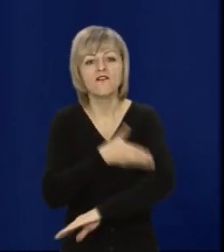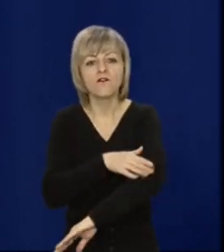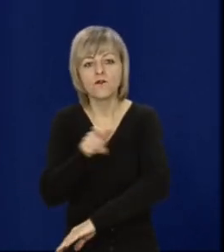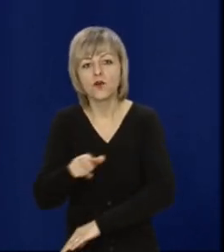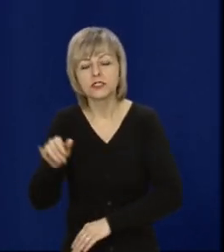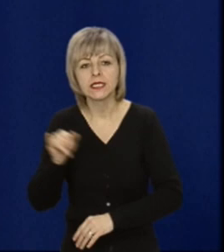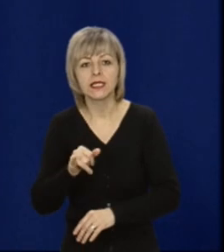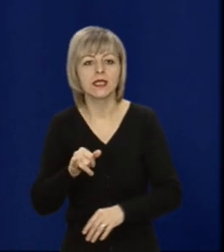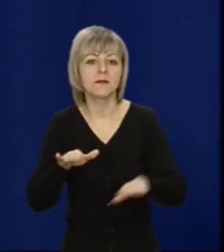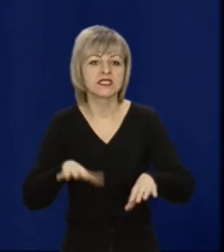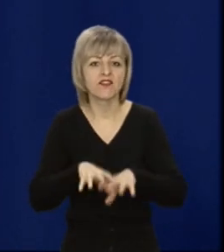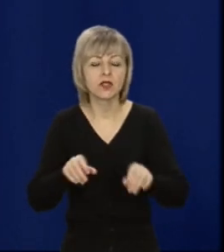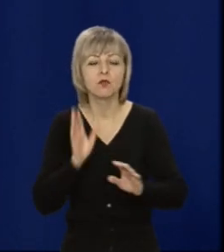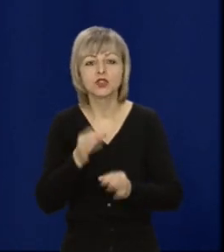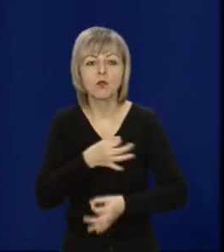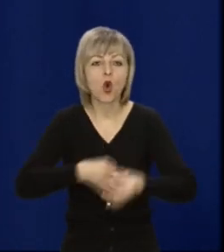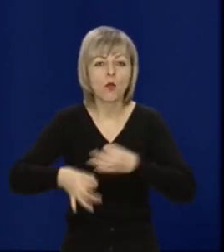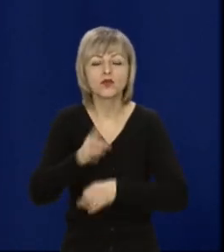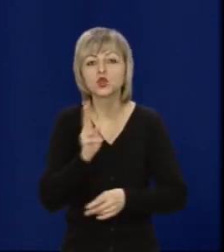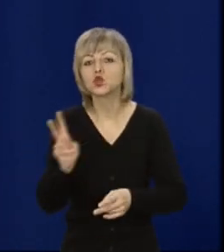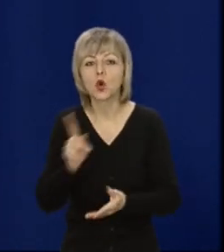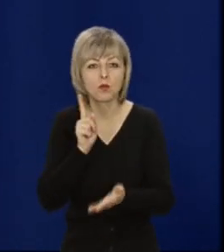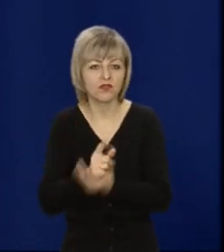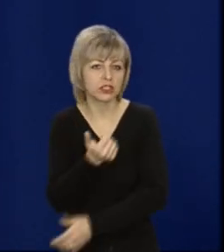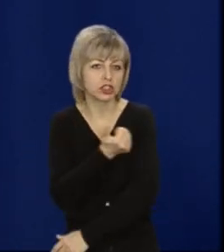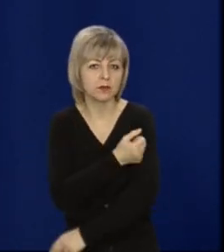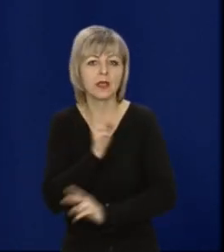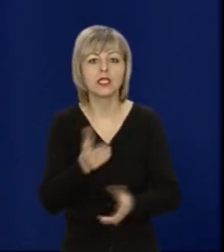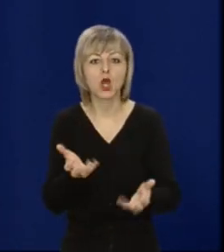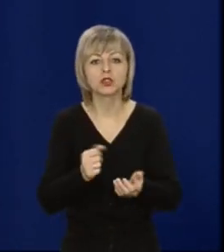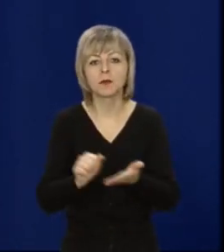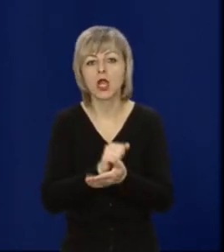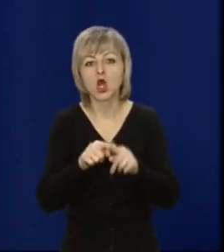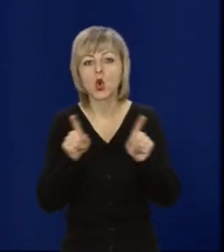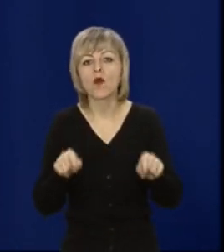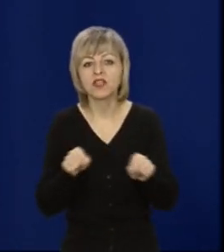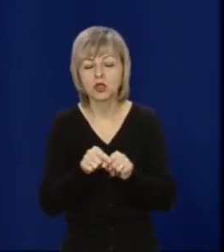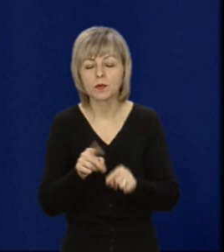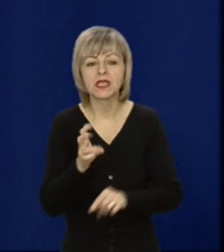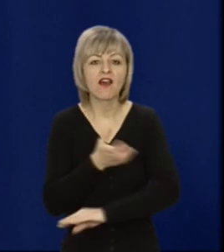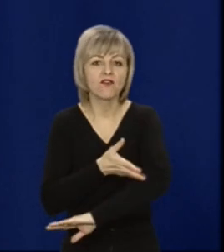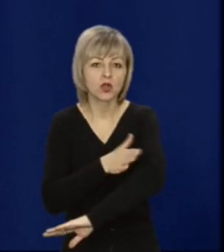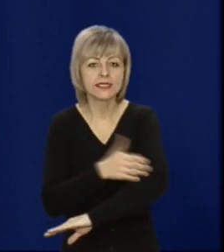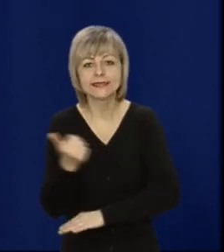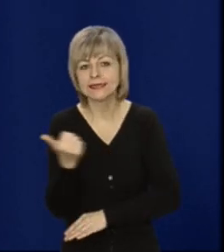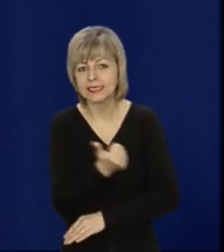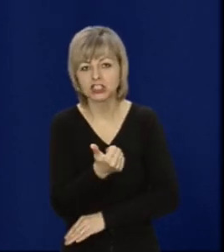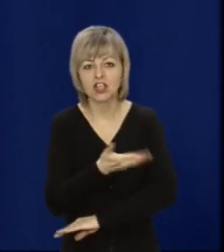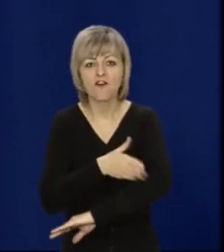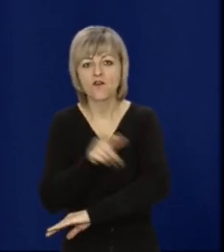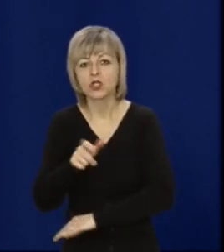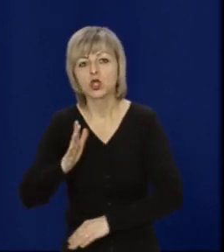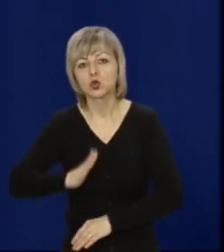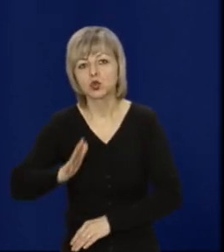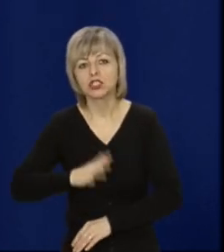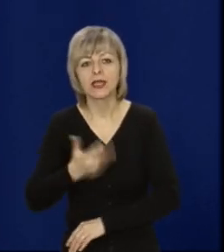І з експертами обговоримо, хто обов'язково має щепитися, як отримати ковід-документи, чому на Волині тиждень волиняни